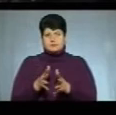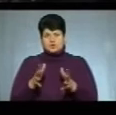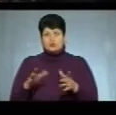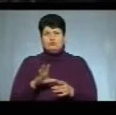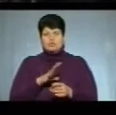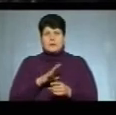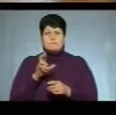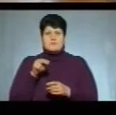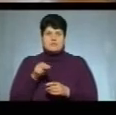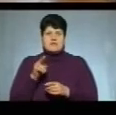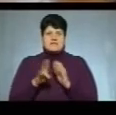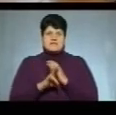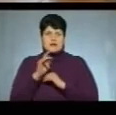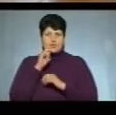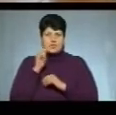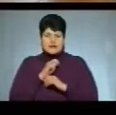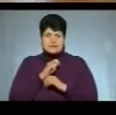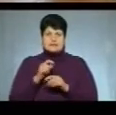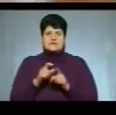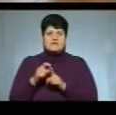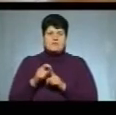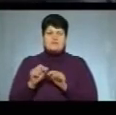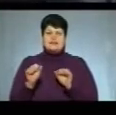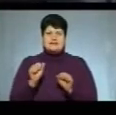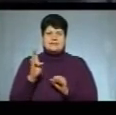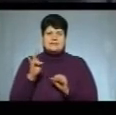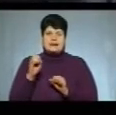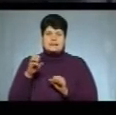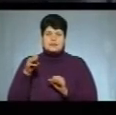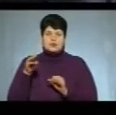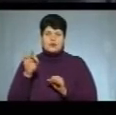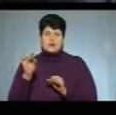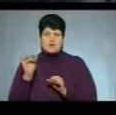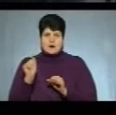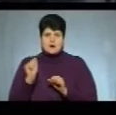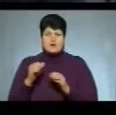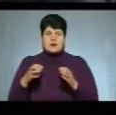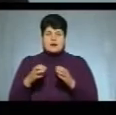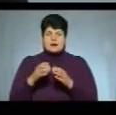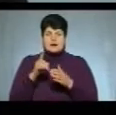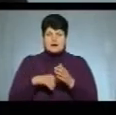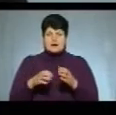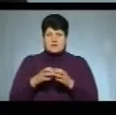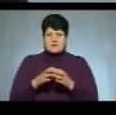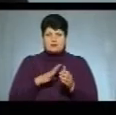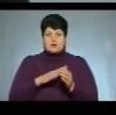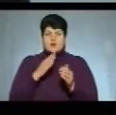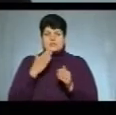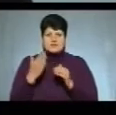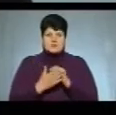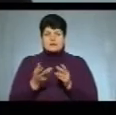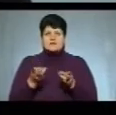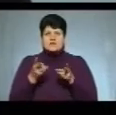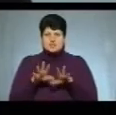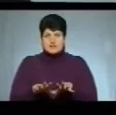Православна церква України. За словами владики Нестора, релігійна громада села Стінка була останньою в Бучицькому районі, де ще залишалась